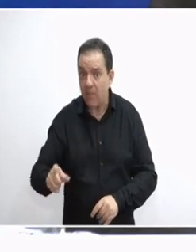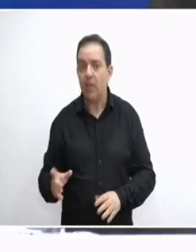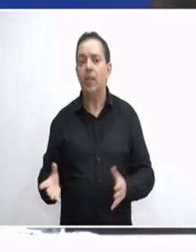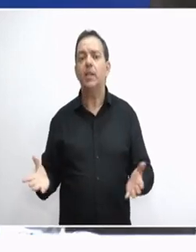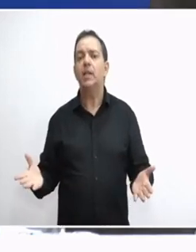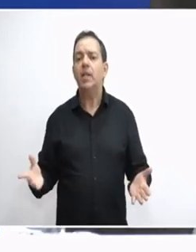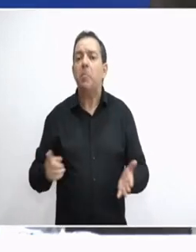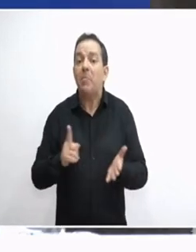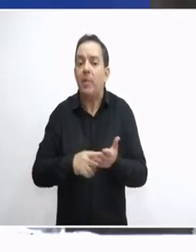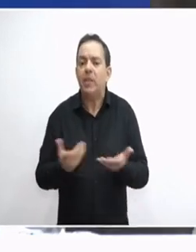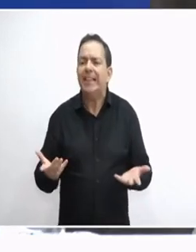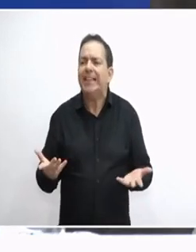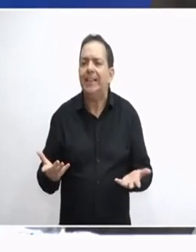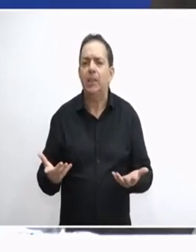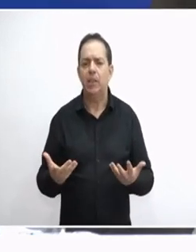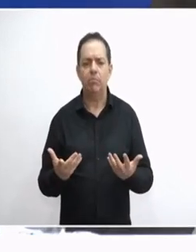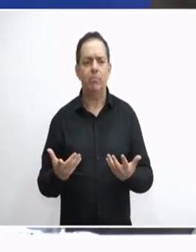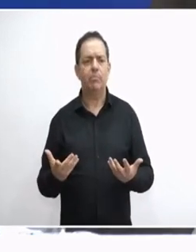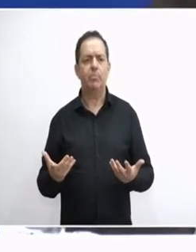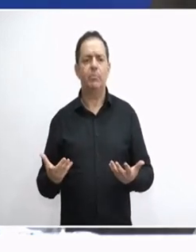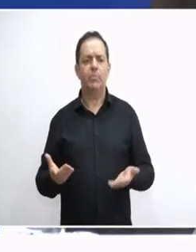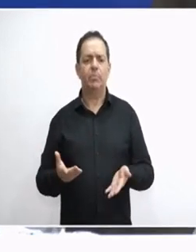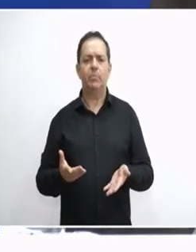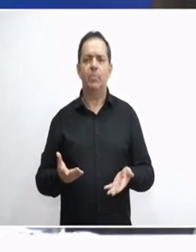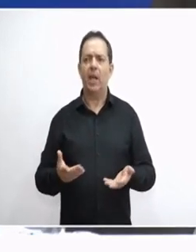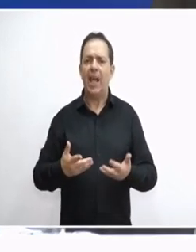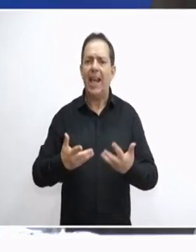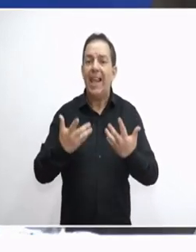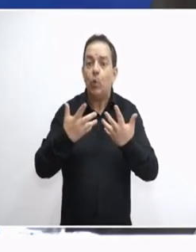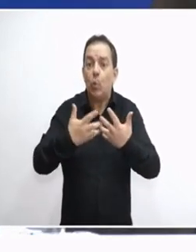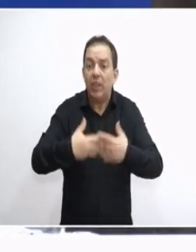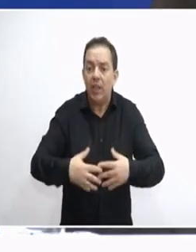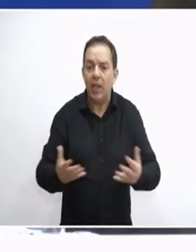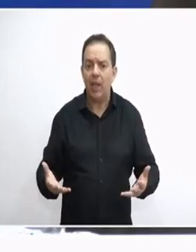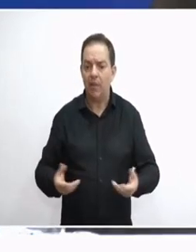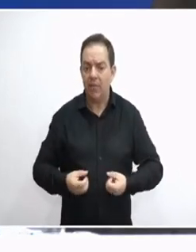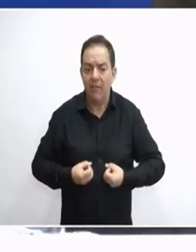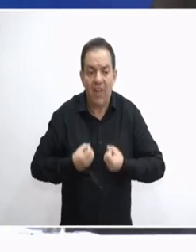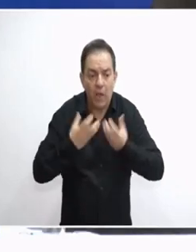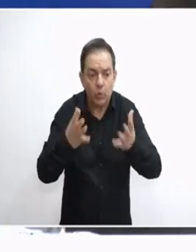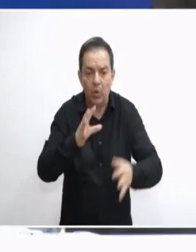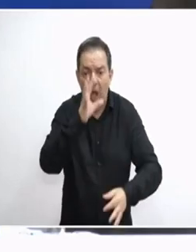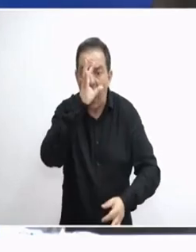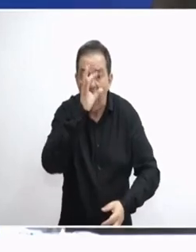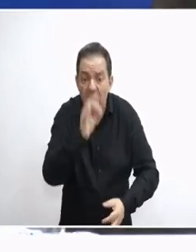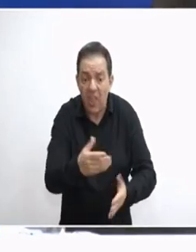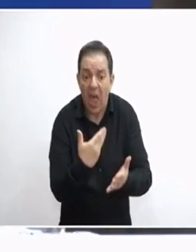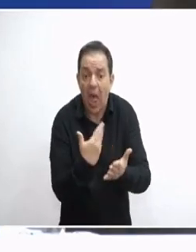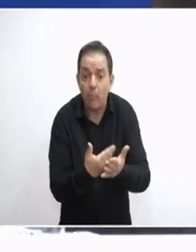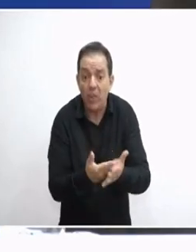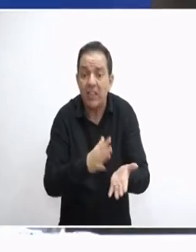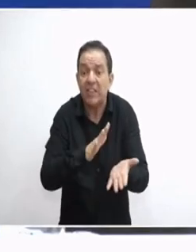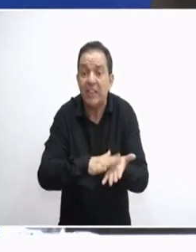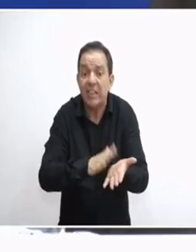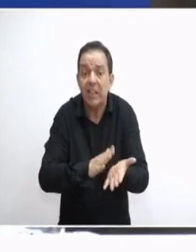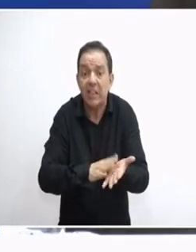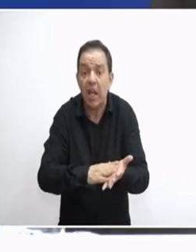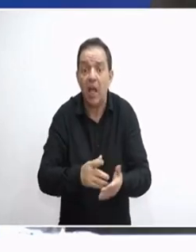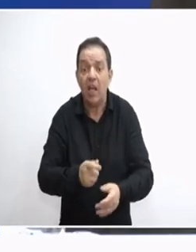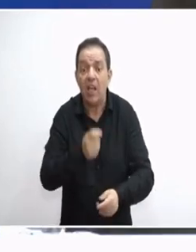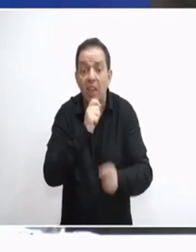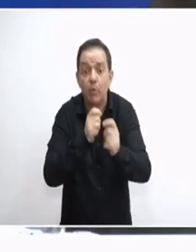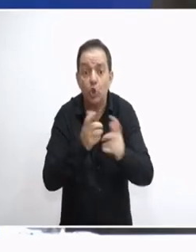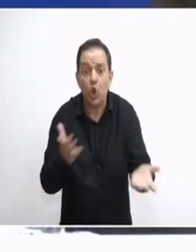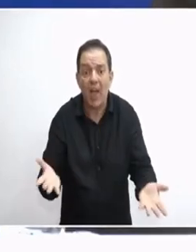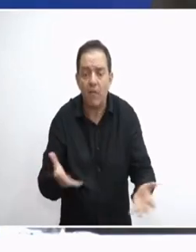η λειτουργία, άμα το θέλετε, σε όλη τη διαδικασία να βγάζουν αλήθειες, αποδεδειγμένες και μόνο. Με τεράστια ευθύνη